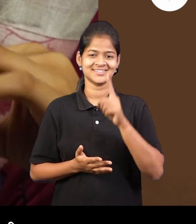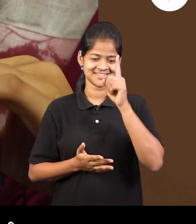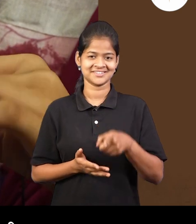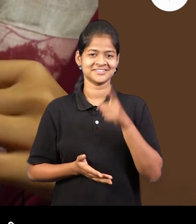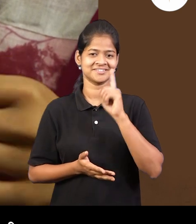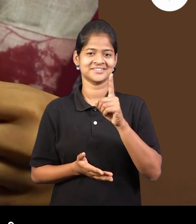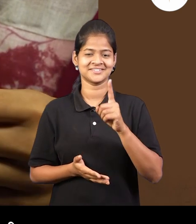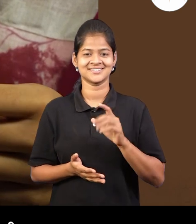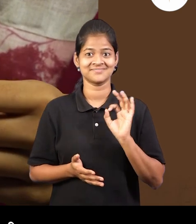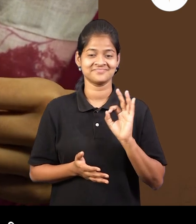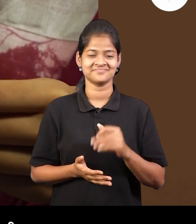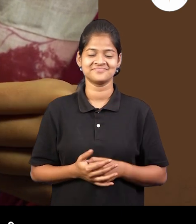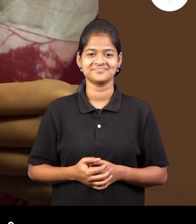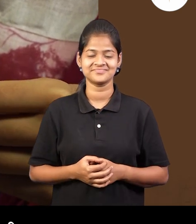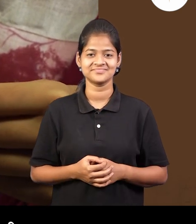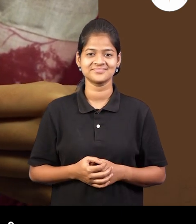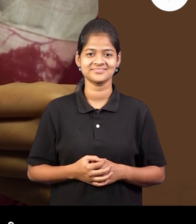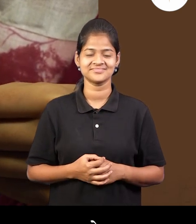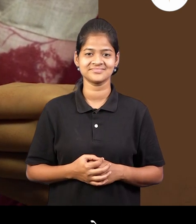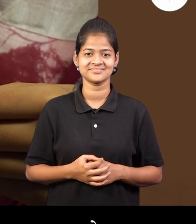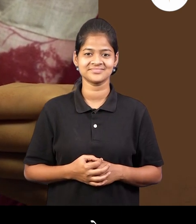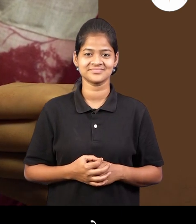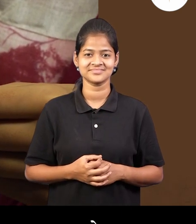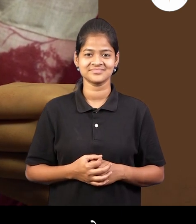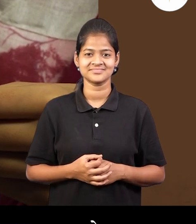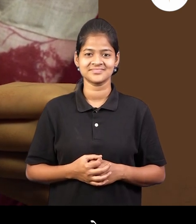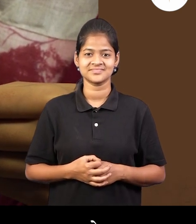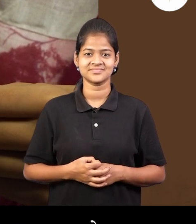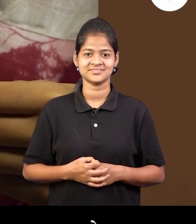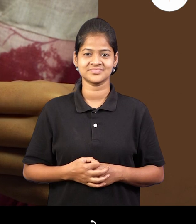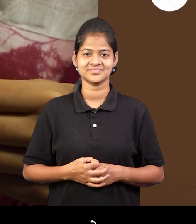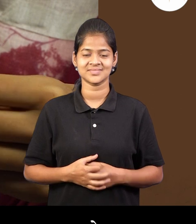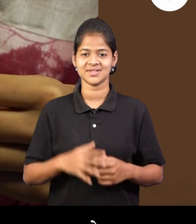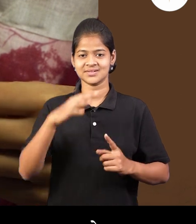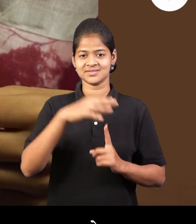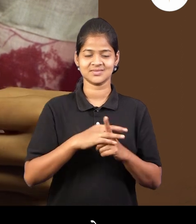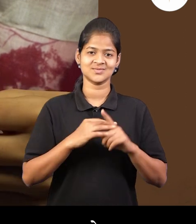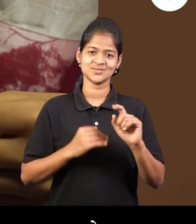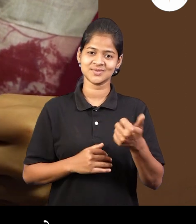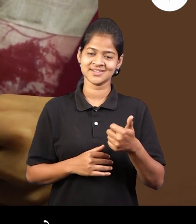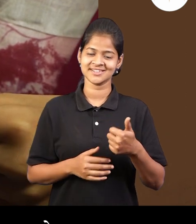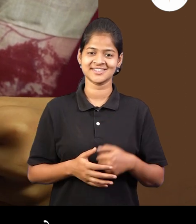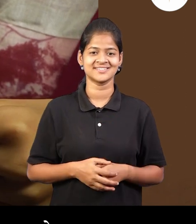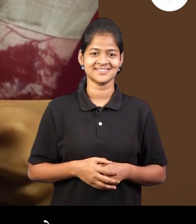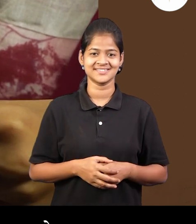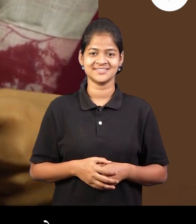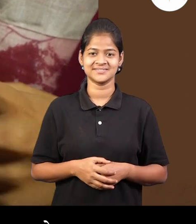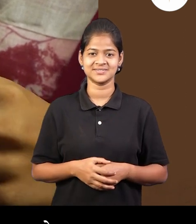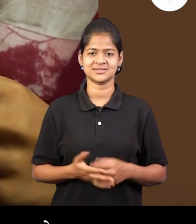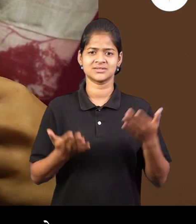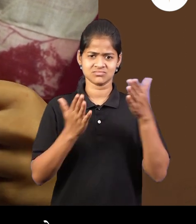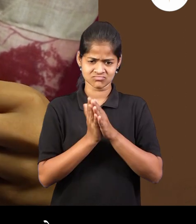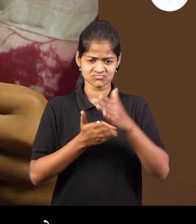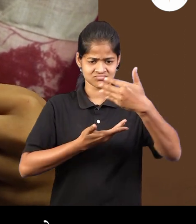अरे वा चान अली की आणी अपल्या वर्तुलाचा केंदर बिंदुतून पन जातो है आता मियला पाव